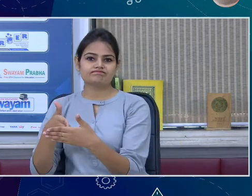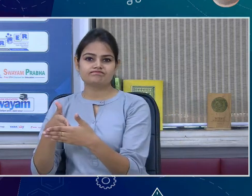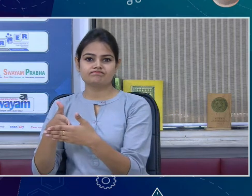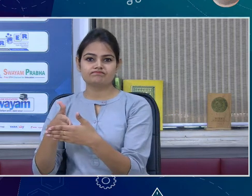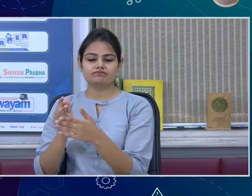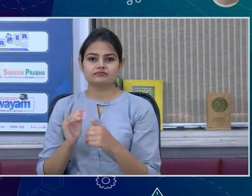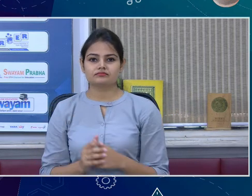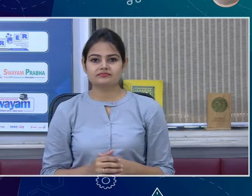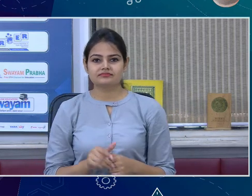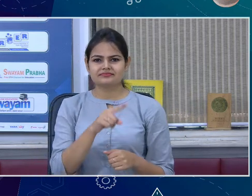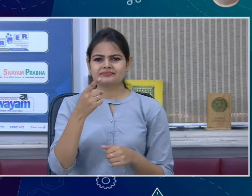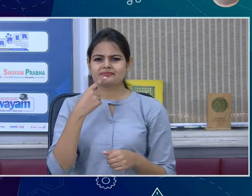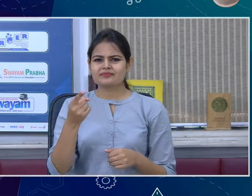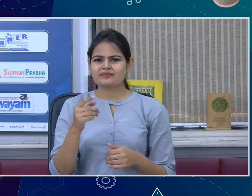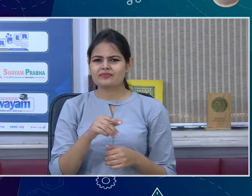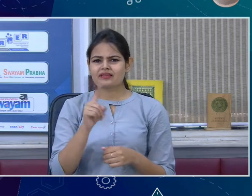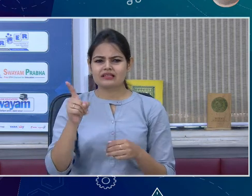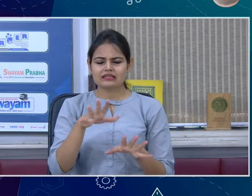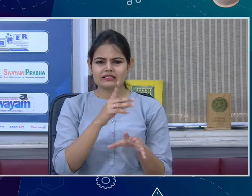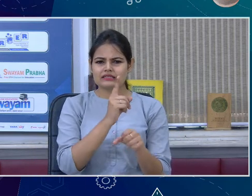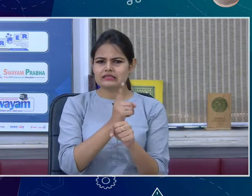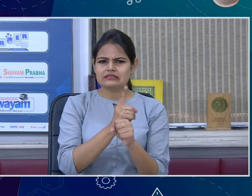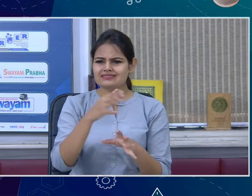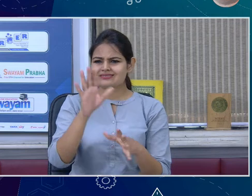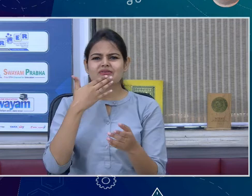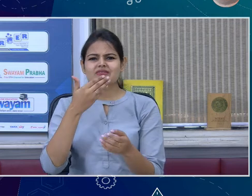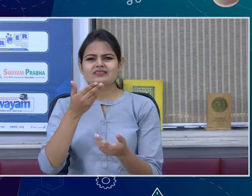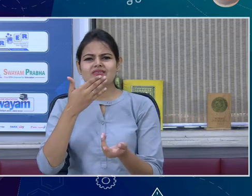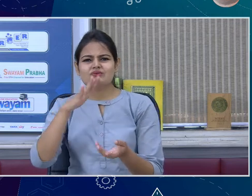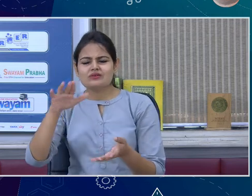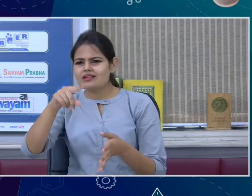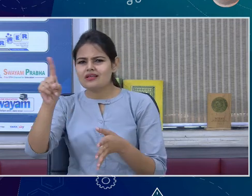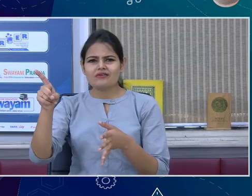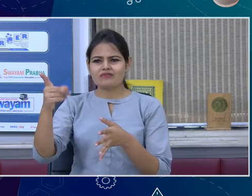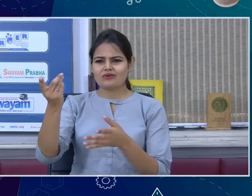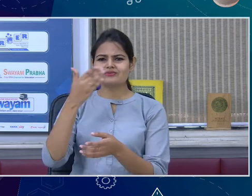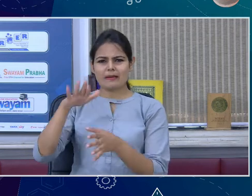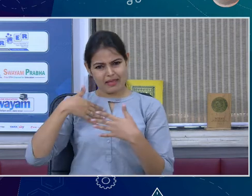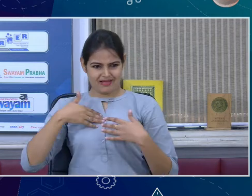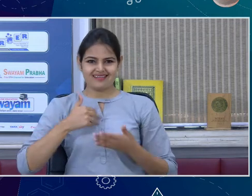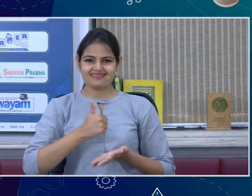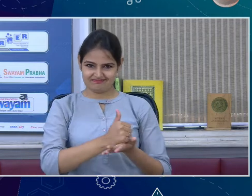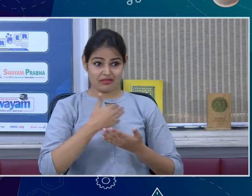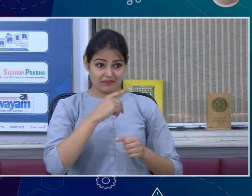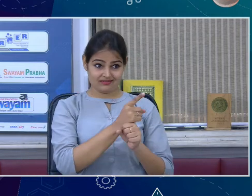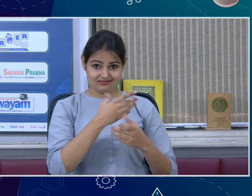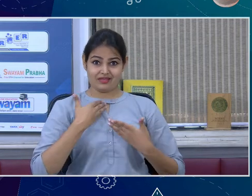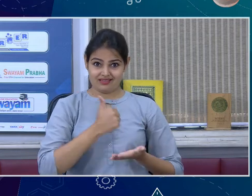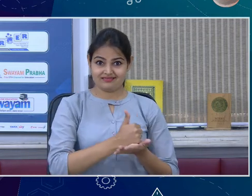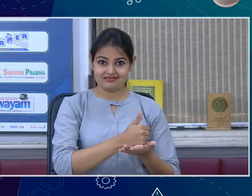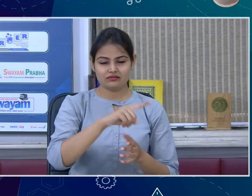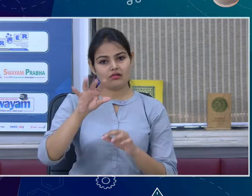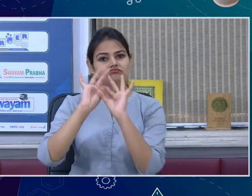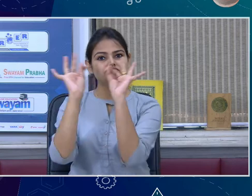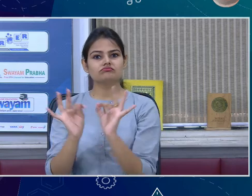teacher, they to the teacher or help them, we are always ready. So we can them all this, that they are ready to be meaning